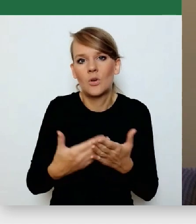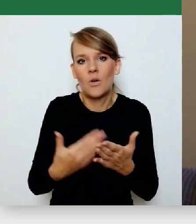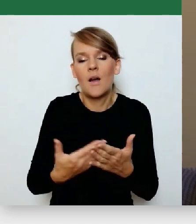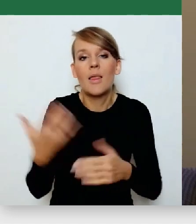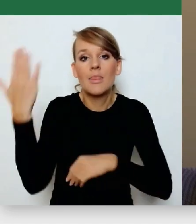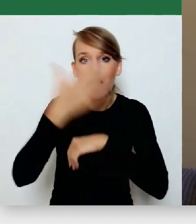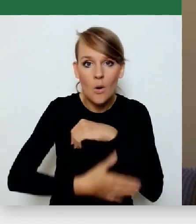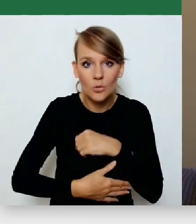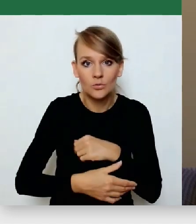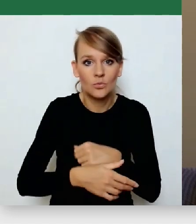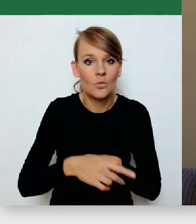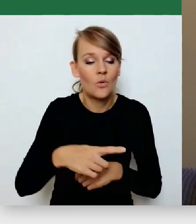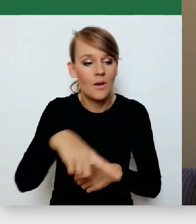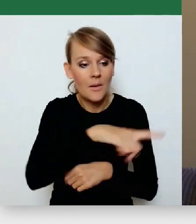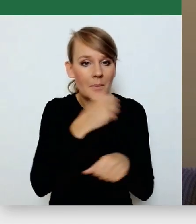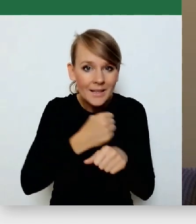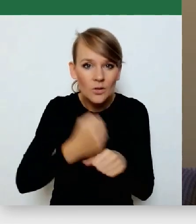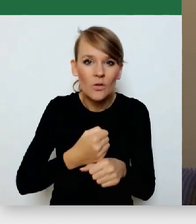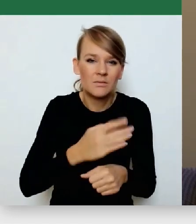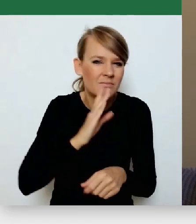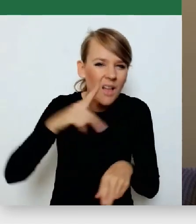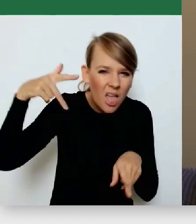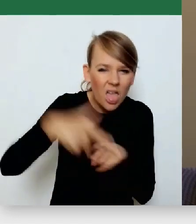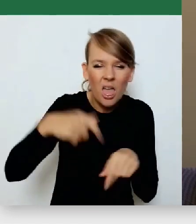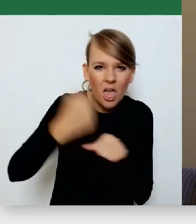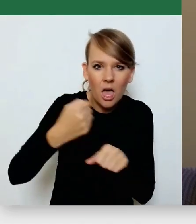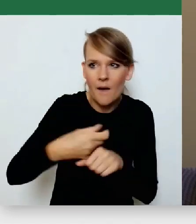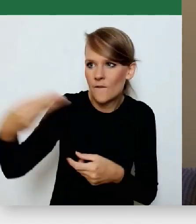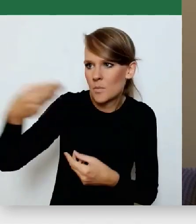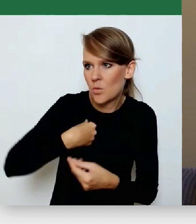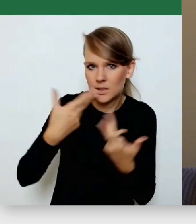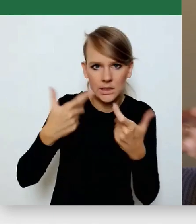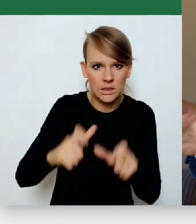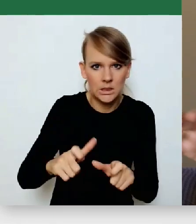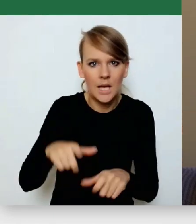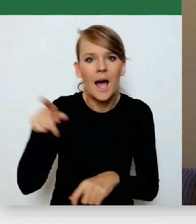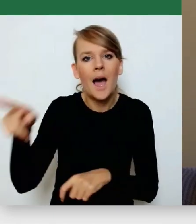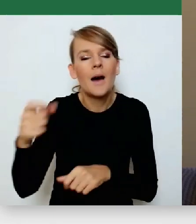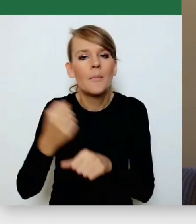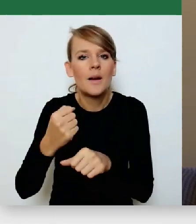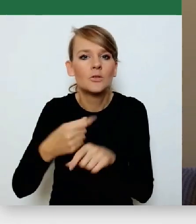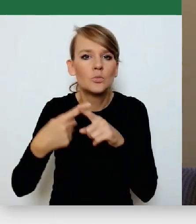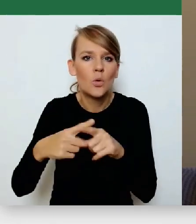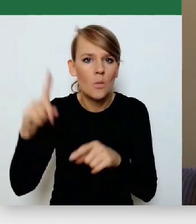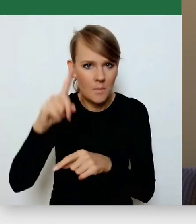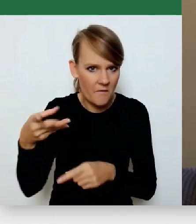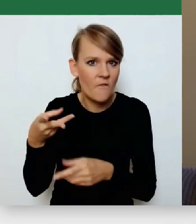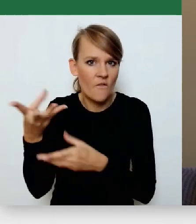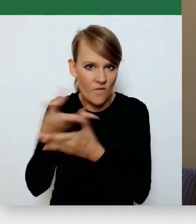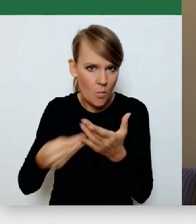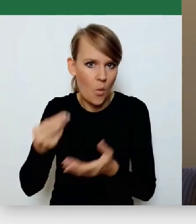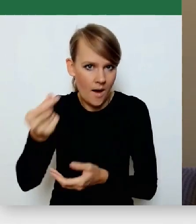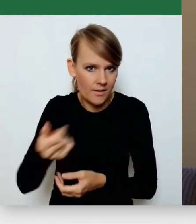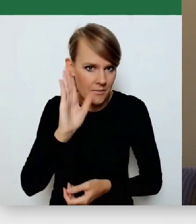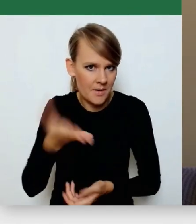pracownicy nie dostaną wypłaty, a pracownicy spółek Państwa dostaną wypłaty. To jest tak samo jak widzieliśmy przy KPO, tutaj też mieliśmy dosyć